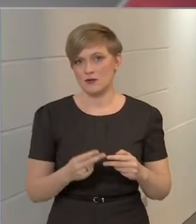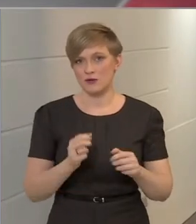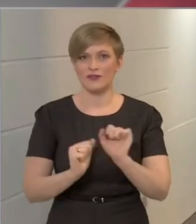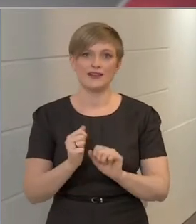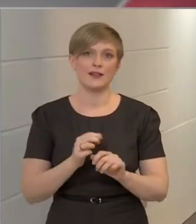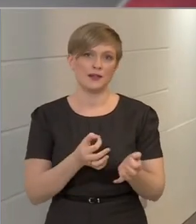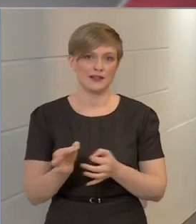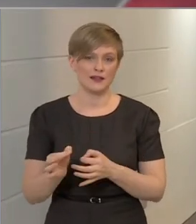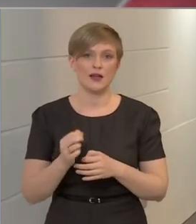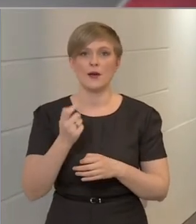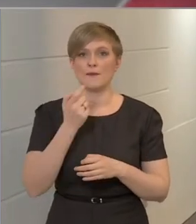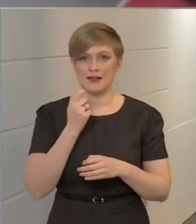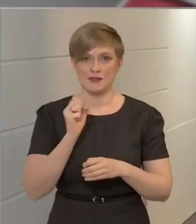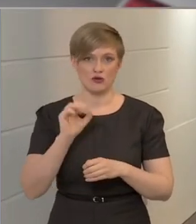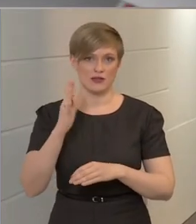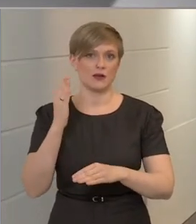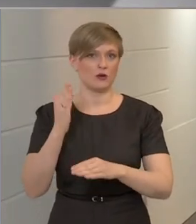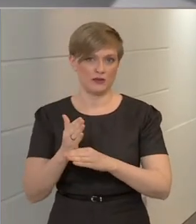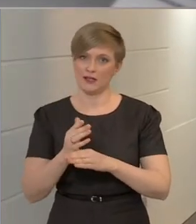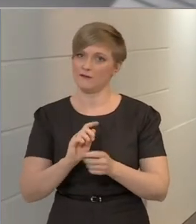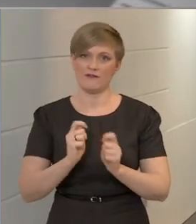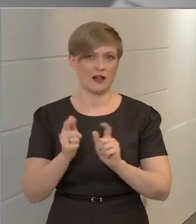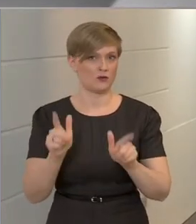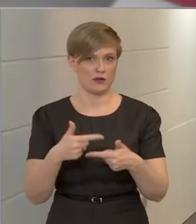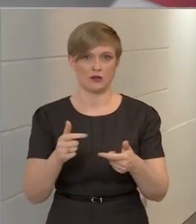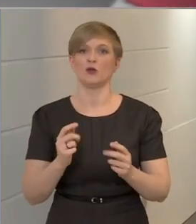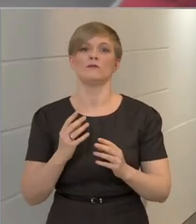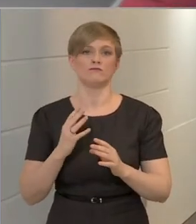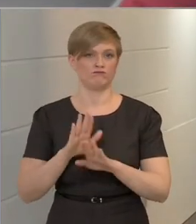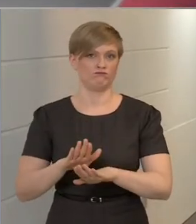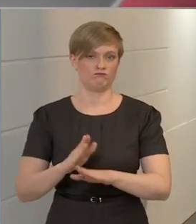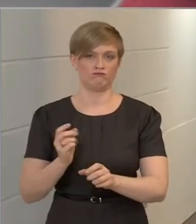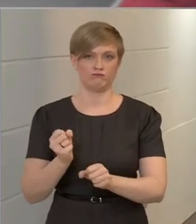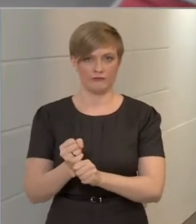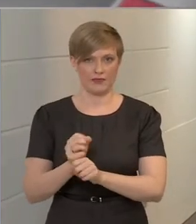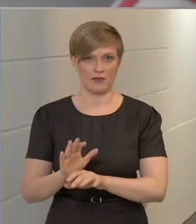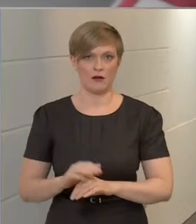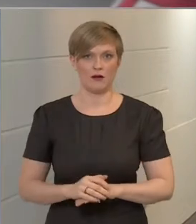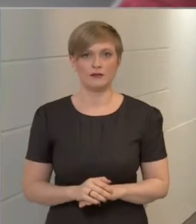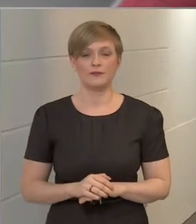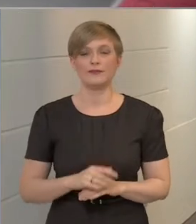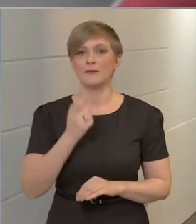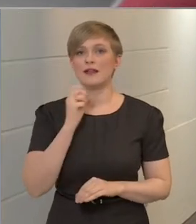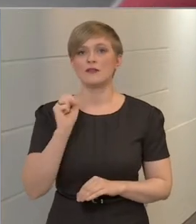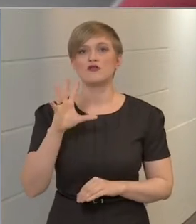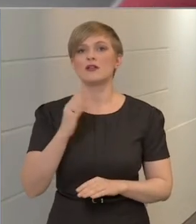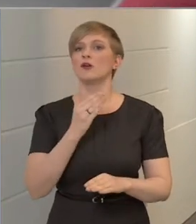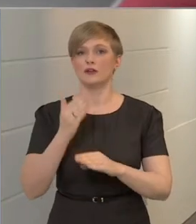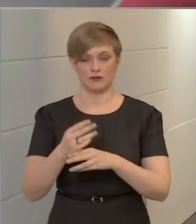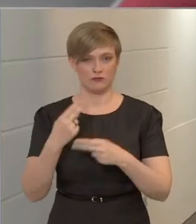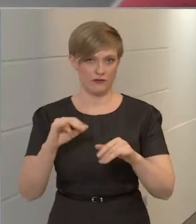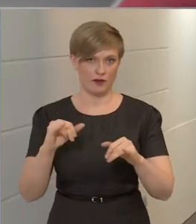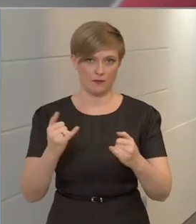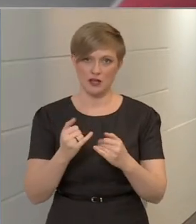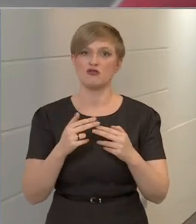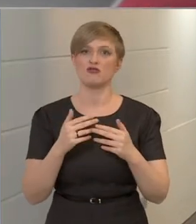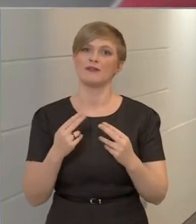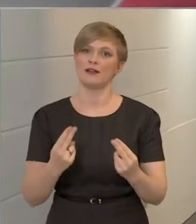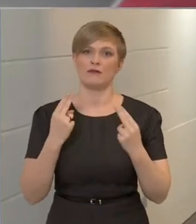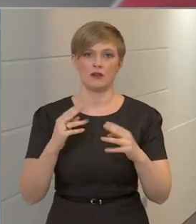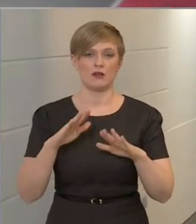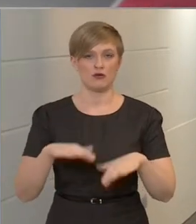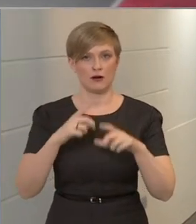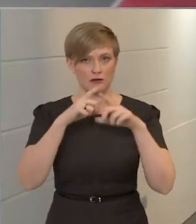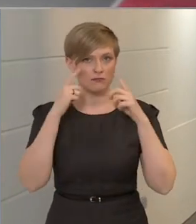15-éig változatlanul fenntartja. Március 15-éig továbbra is hatályban maradnak a